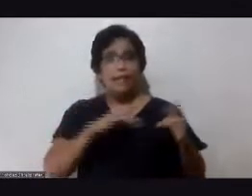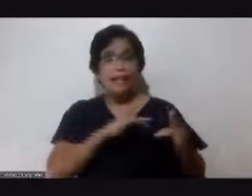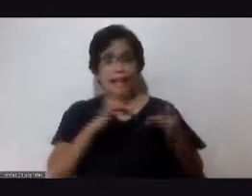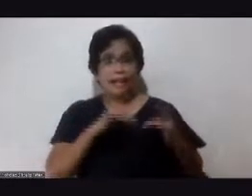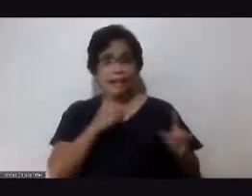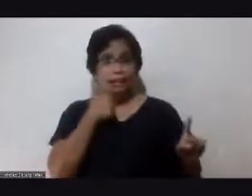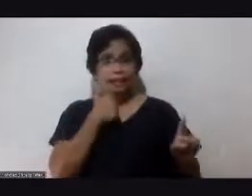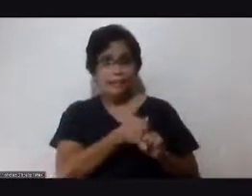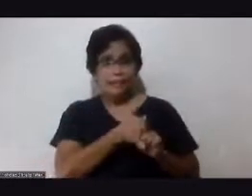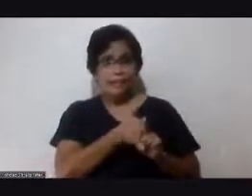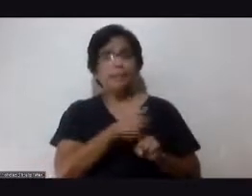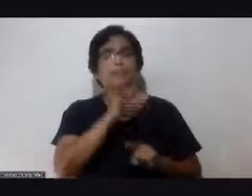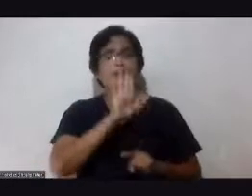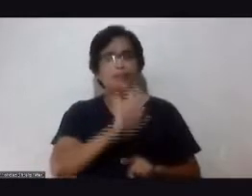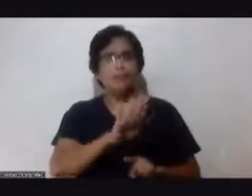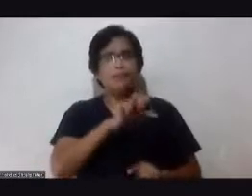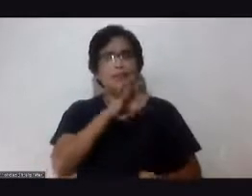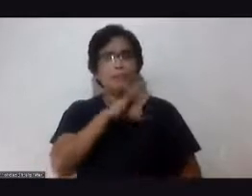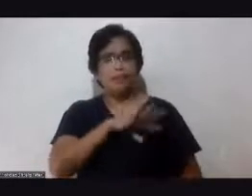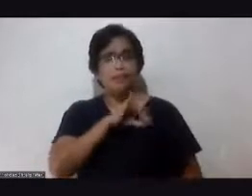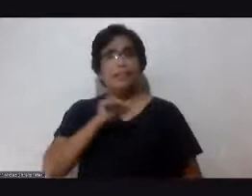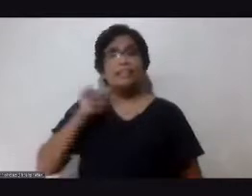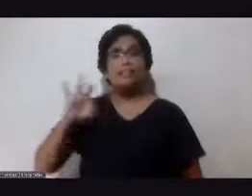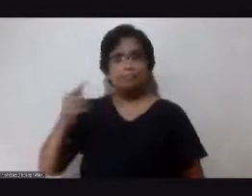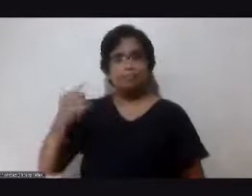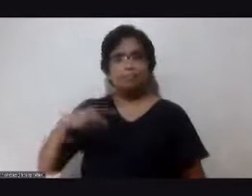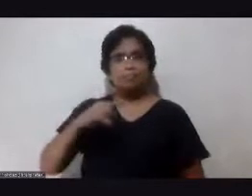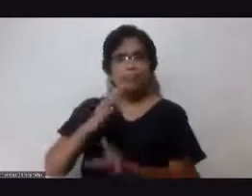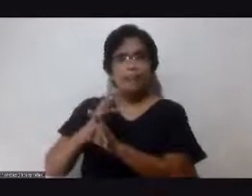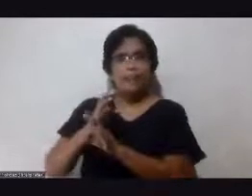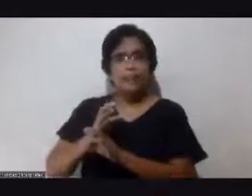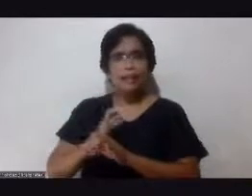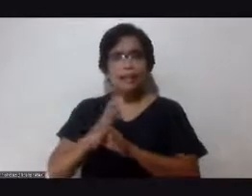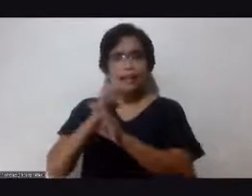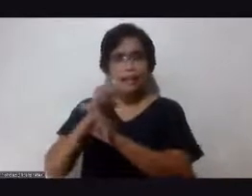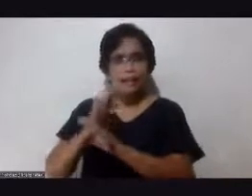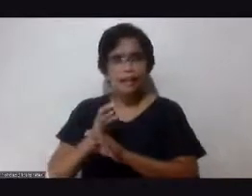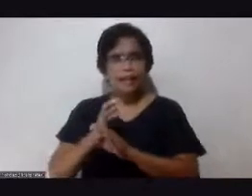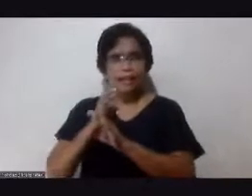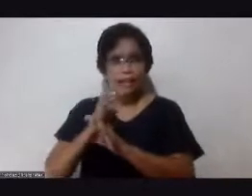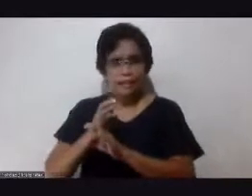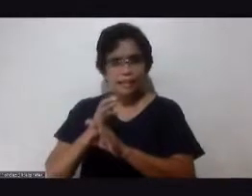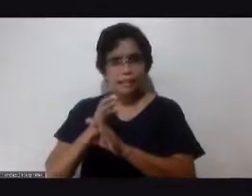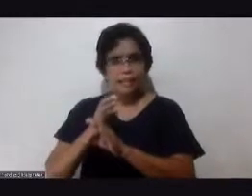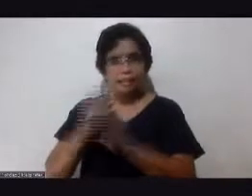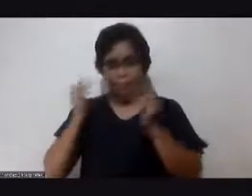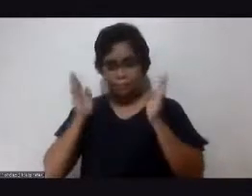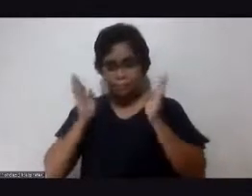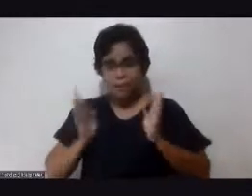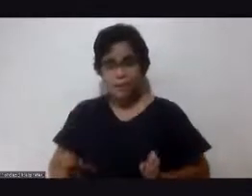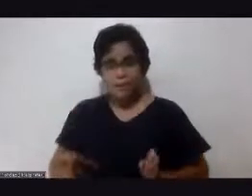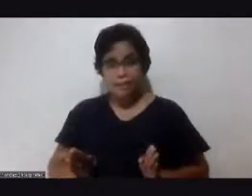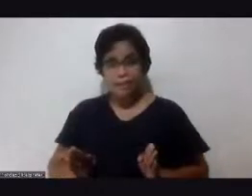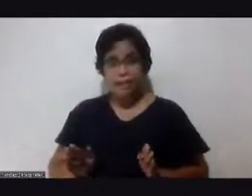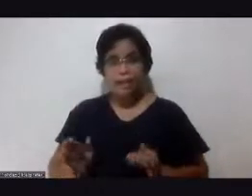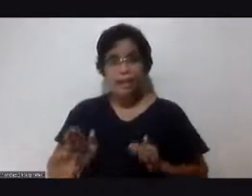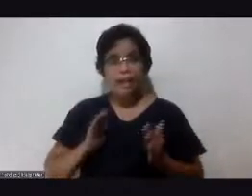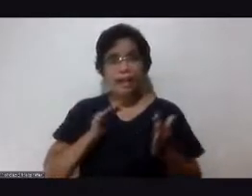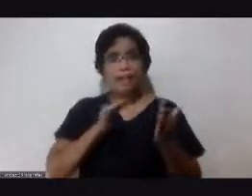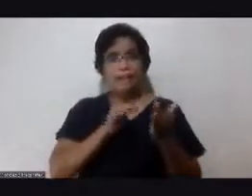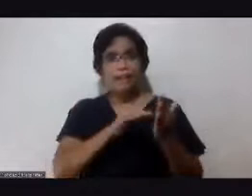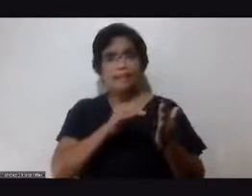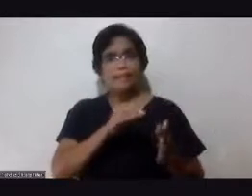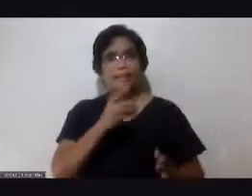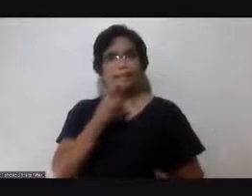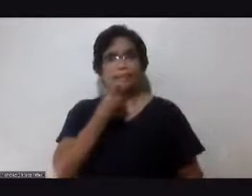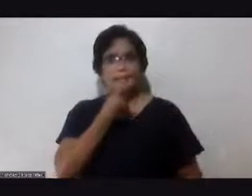Yun ang mga benepisyo kung pangalagaan nyo ang pangalagaan natin ang ating katawan laban sa diabetes